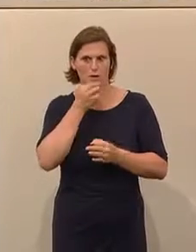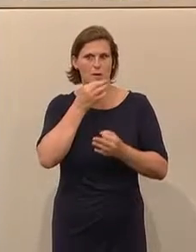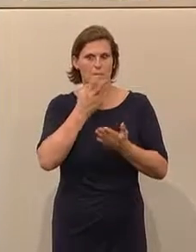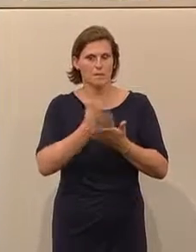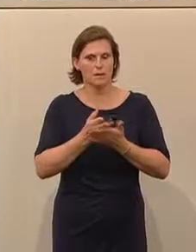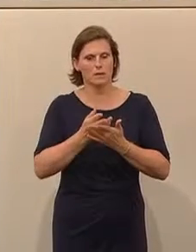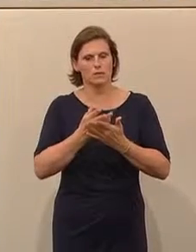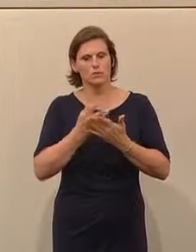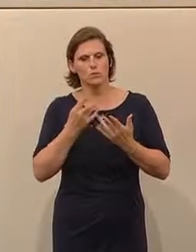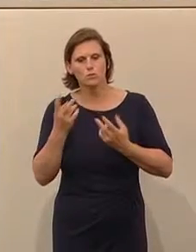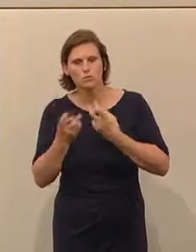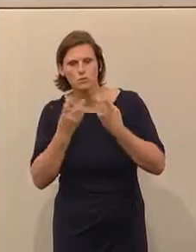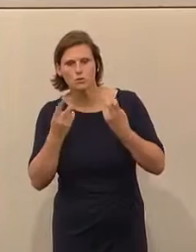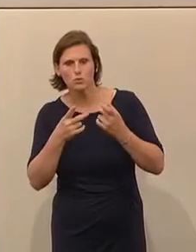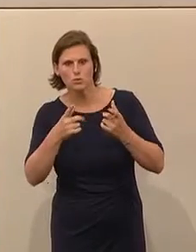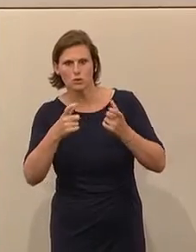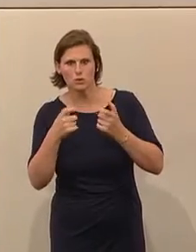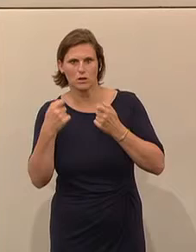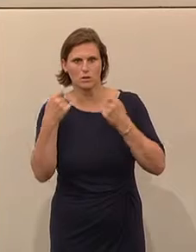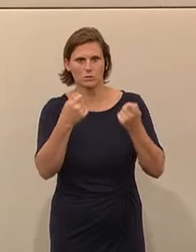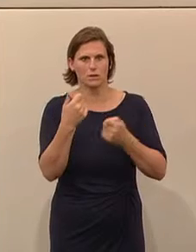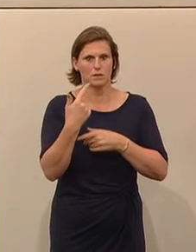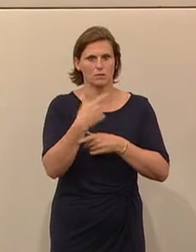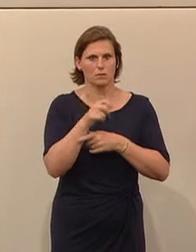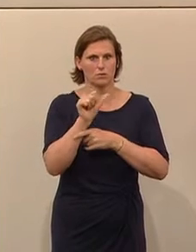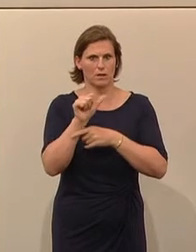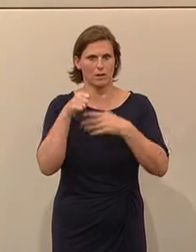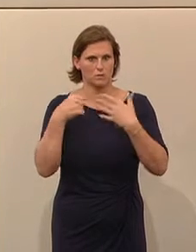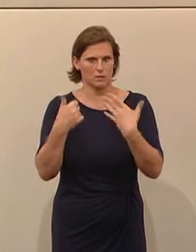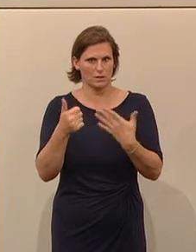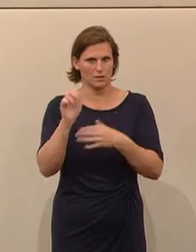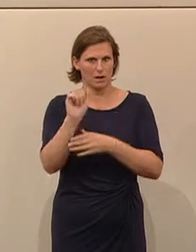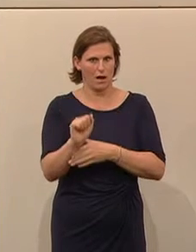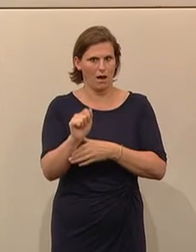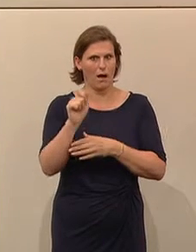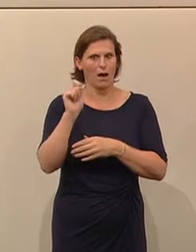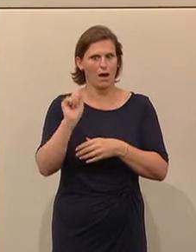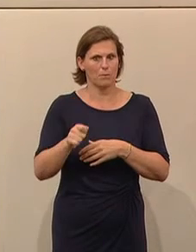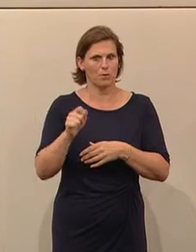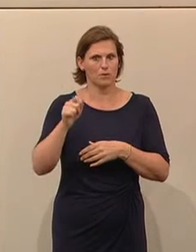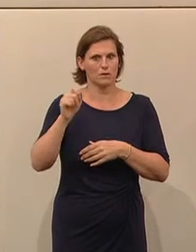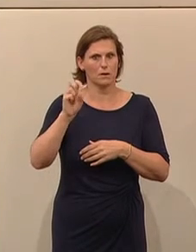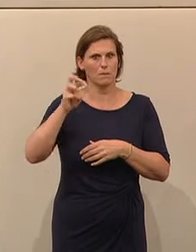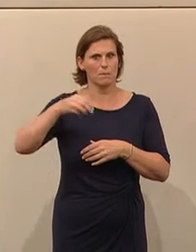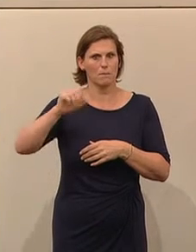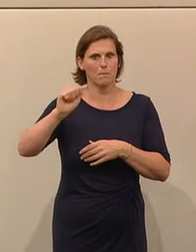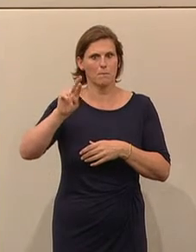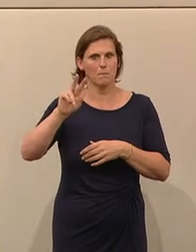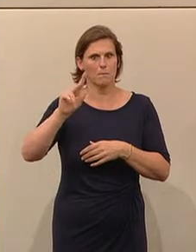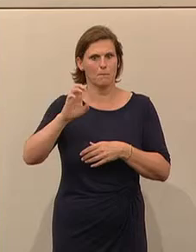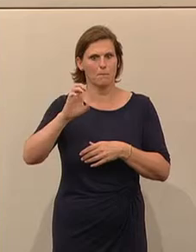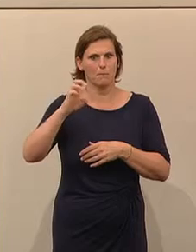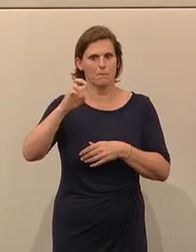Untersuchungsausschusses über den Antrag 261a der Abgeordneten Nico Marchetti-Wendeli Mölzer.